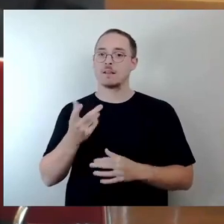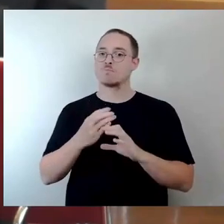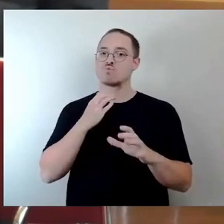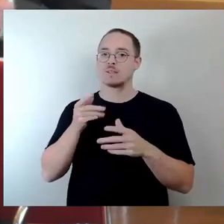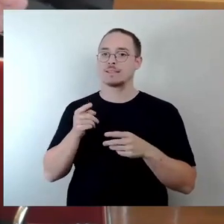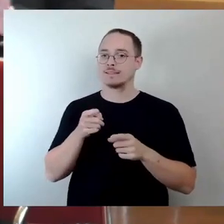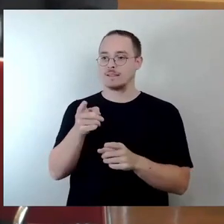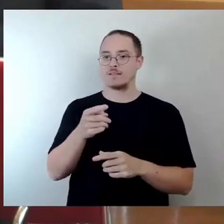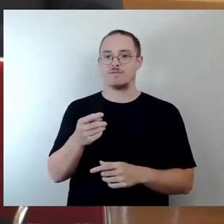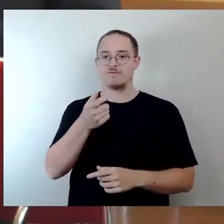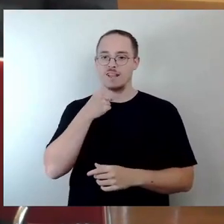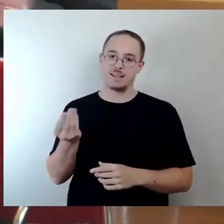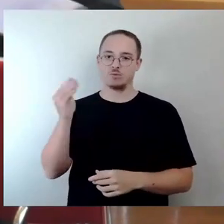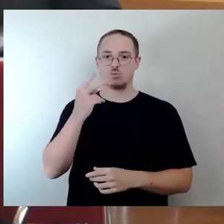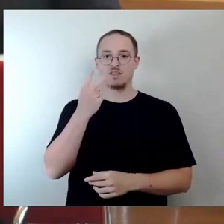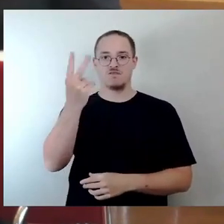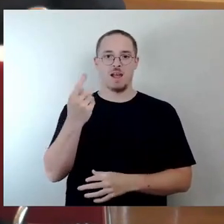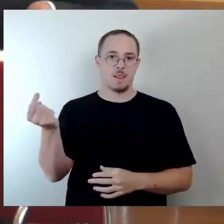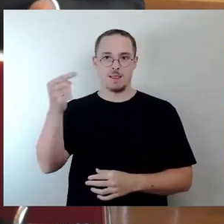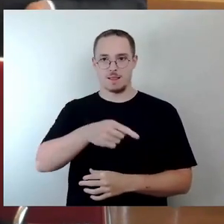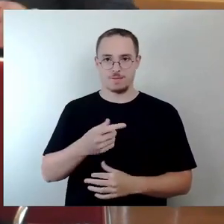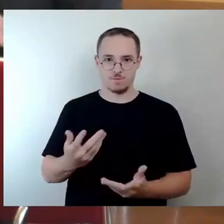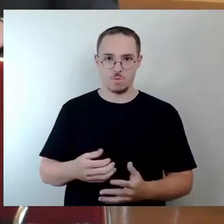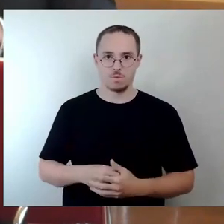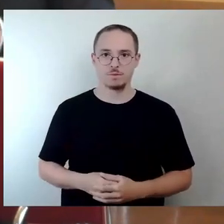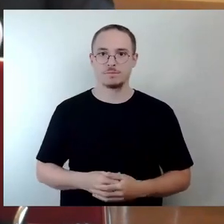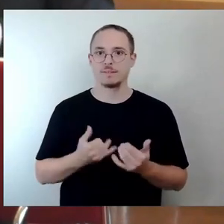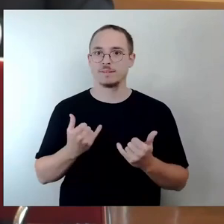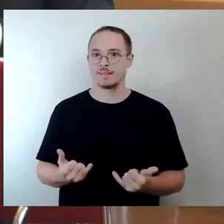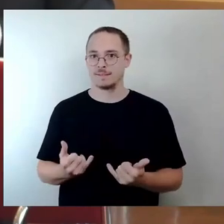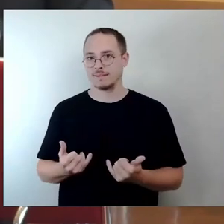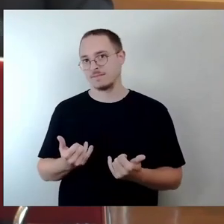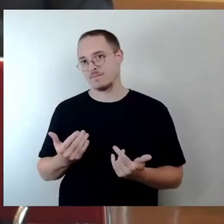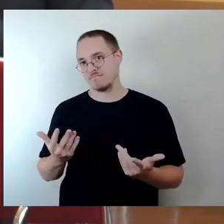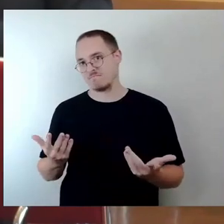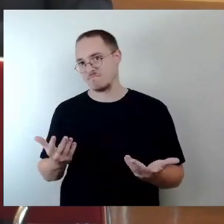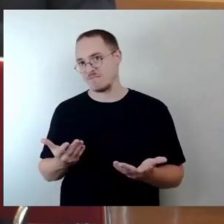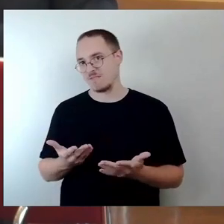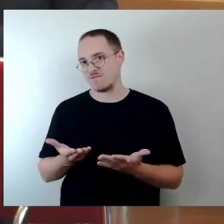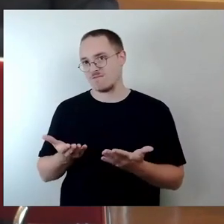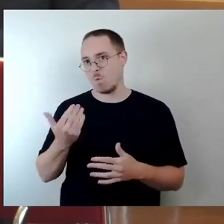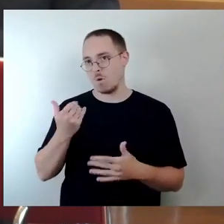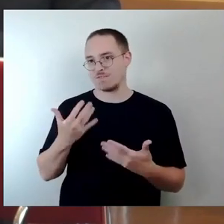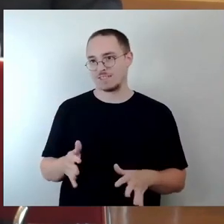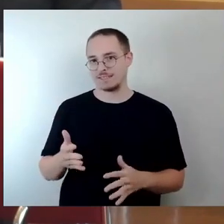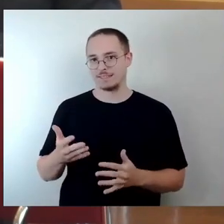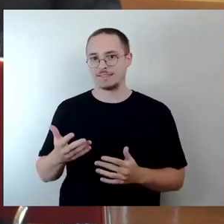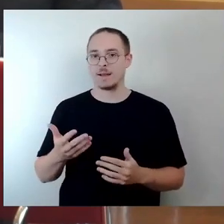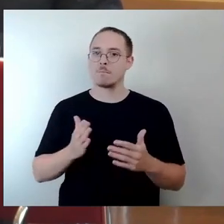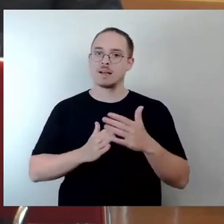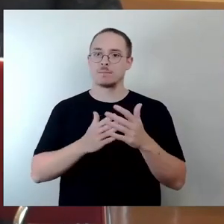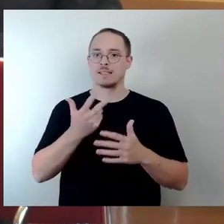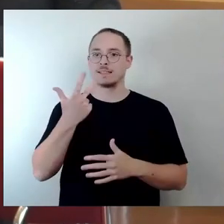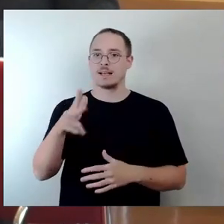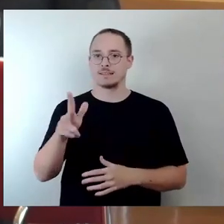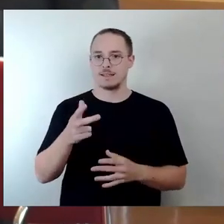Wohngebietsstraße eine Durchgangsstraße, scheinlich mit Tempo 50 statt 30. Das würde zusätzlichen Verkehr ins Wohngebiet